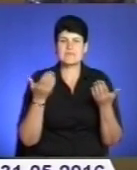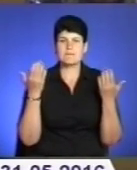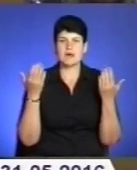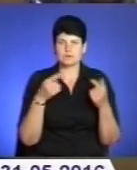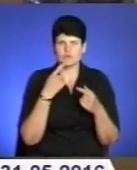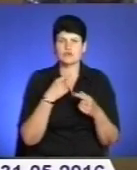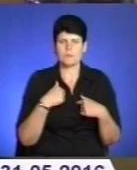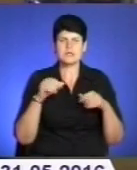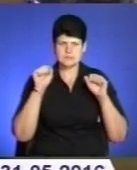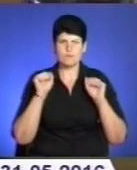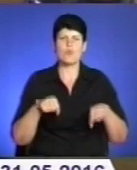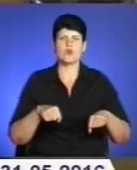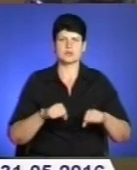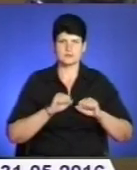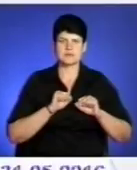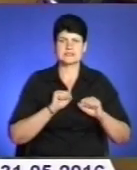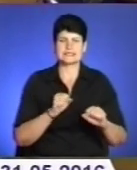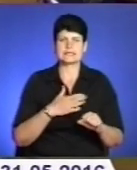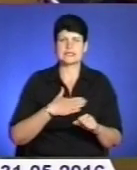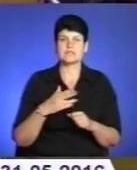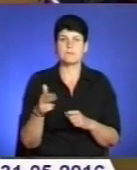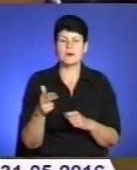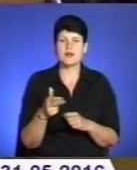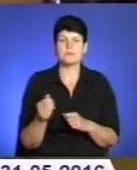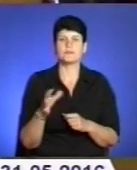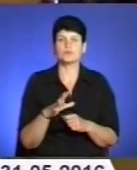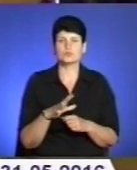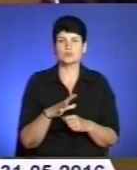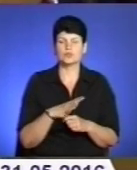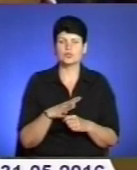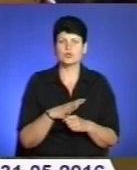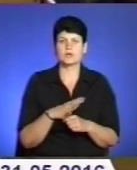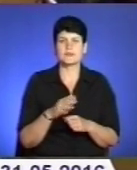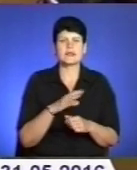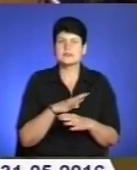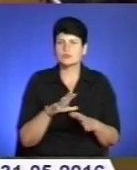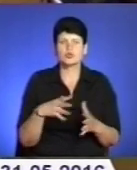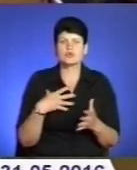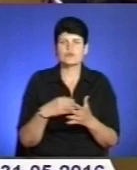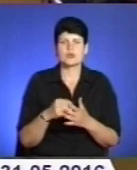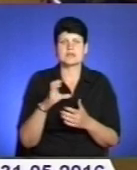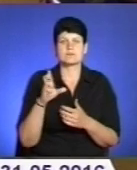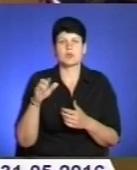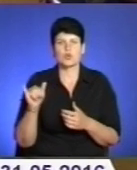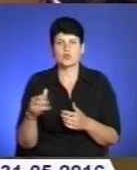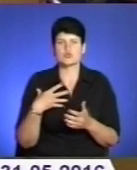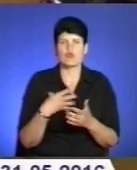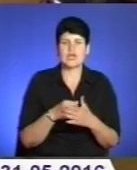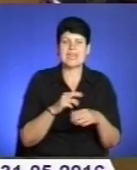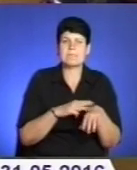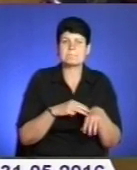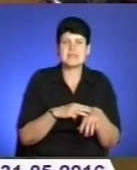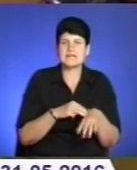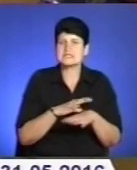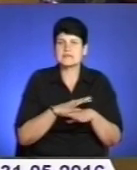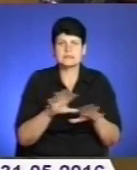ми зможемо вистояти в нас в Маріуполі. Армія часто була деморалізована. У нас не було свого СБУ і своєї міліції, на кого ми